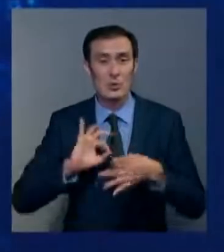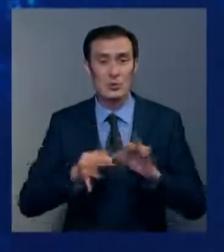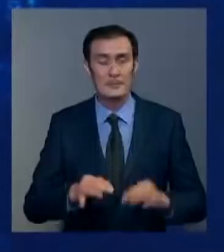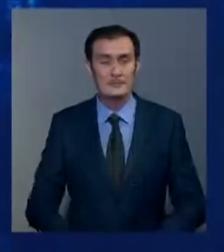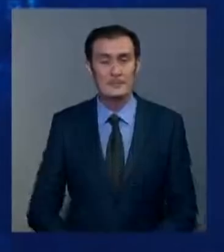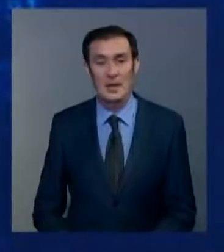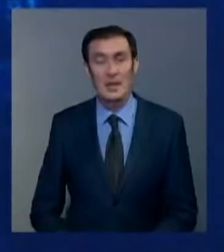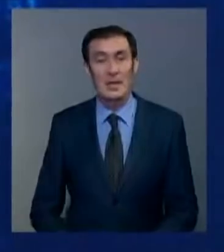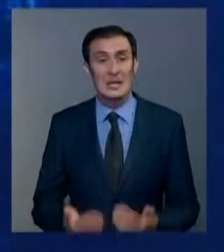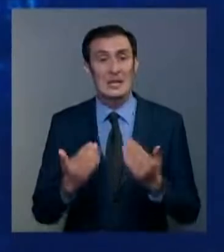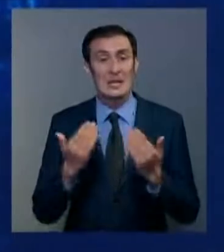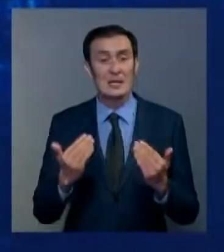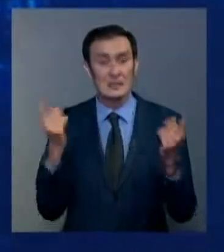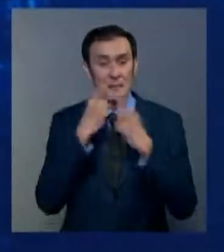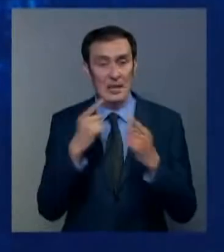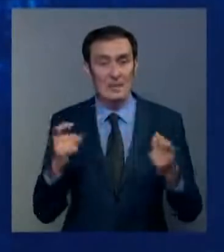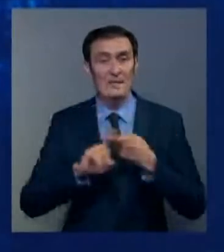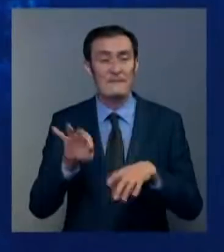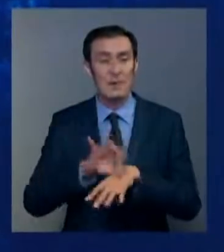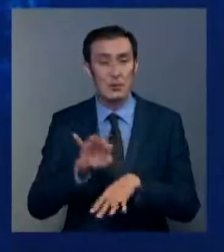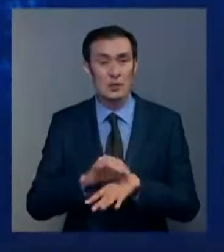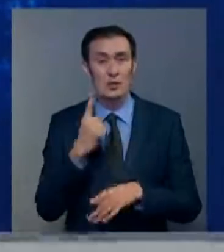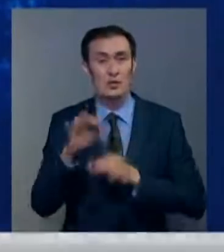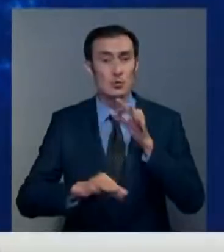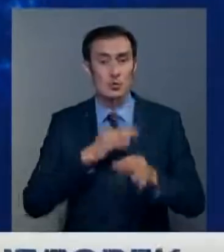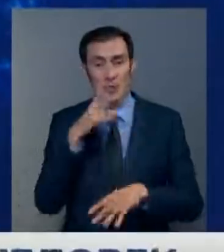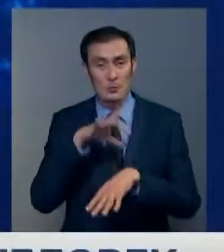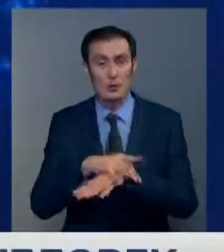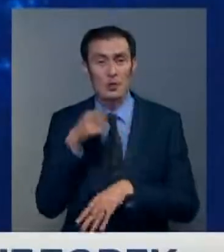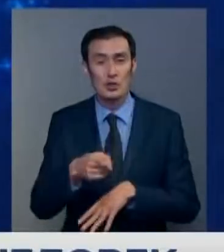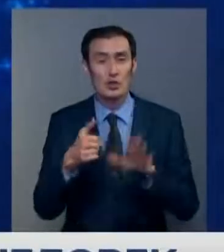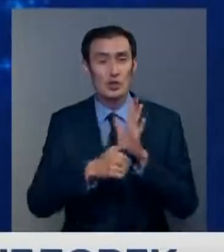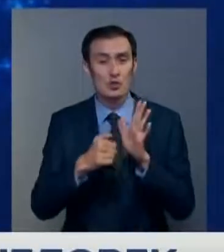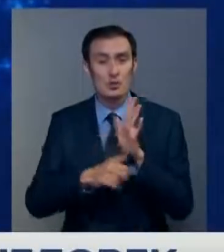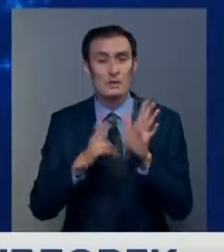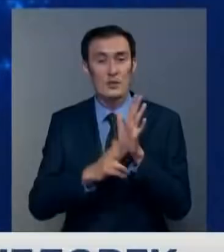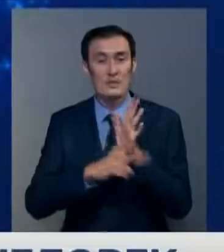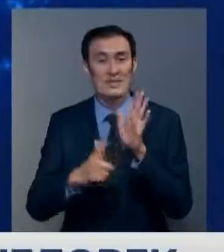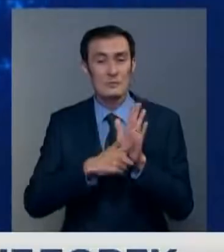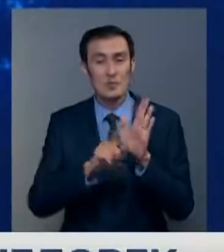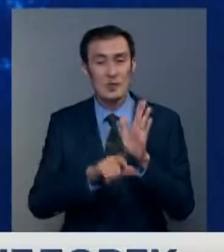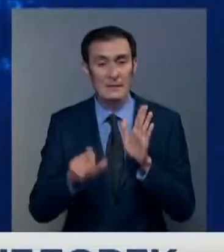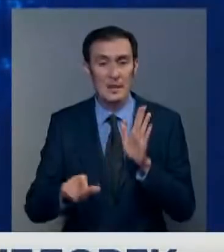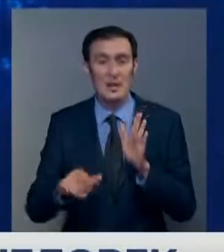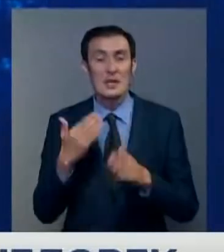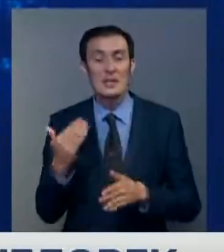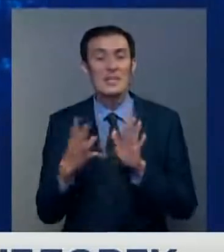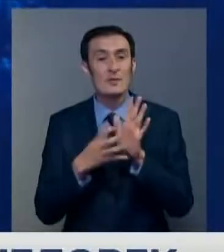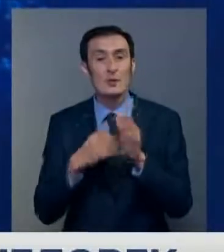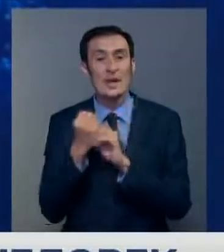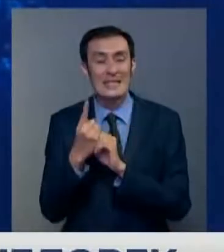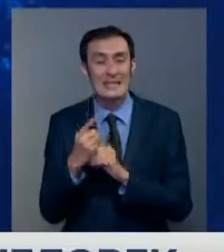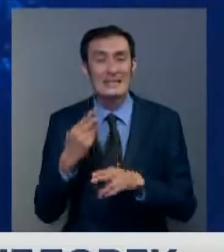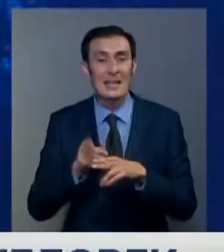И к данным по коронавирусу за сутки, ковид подтвердился у 1687 человек. Из них 911